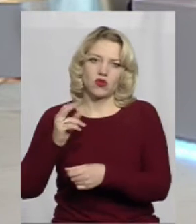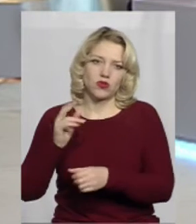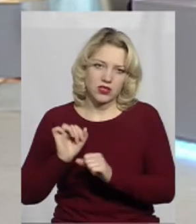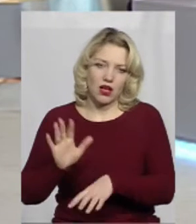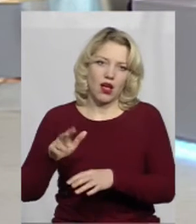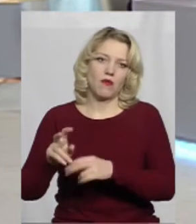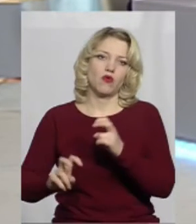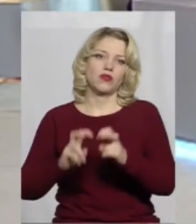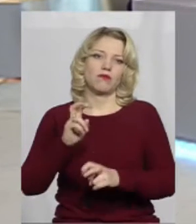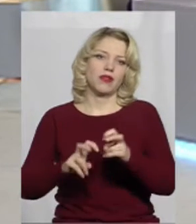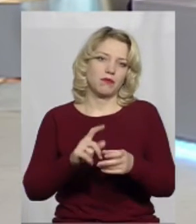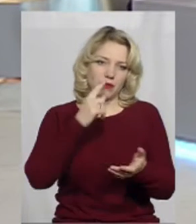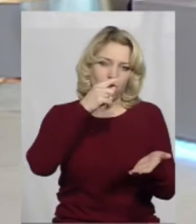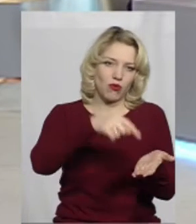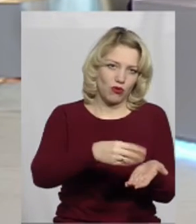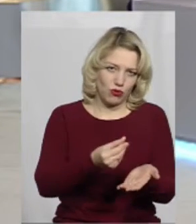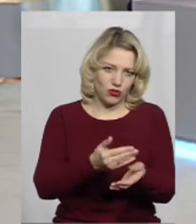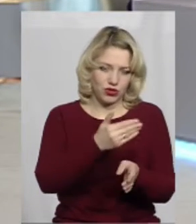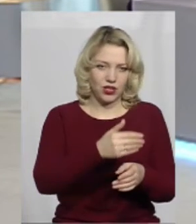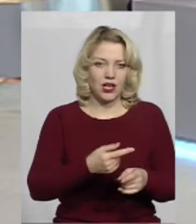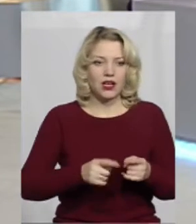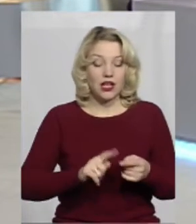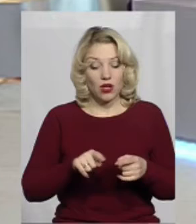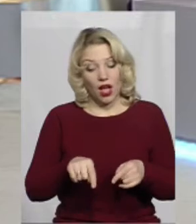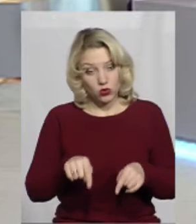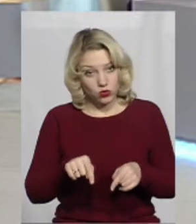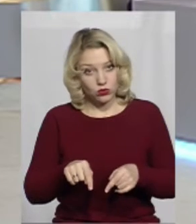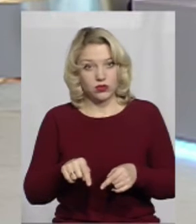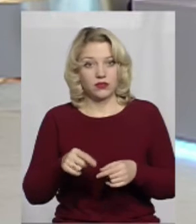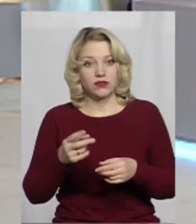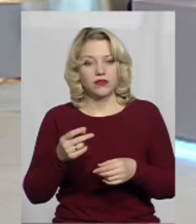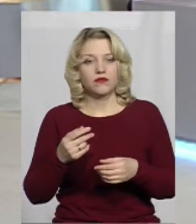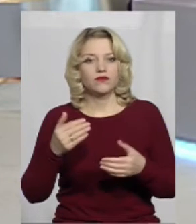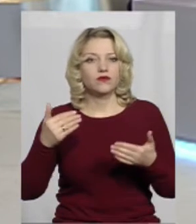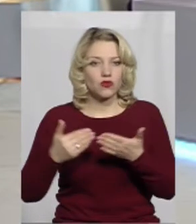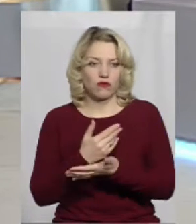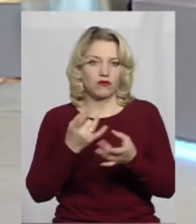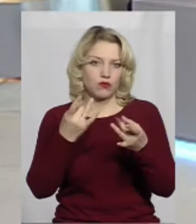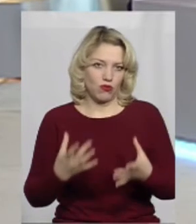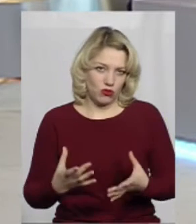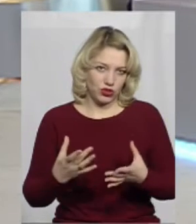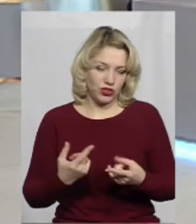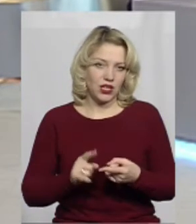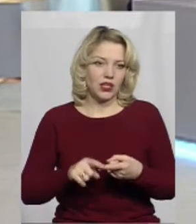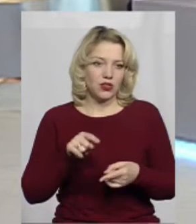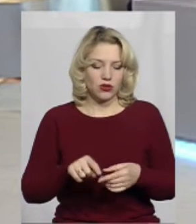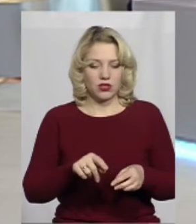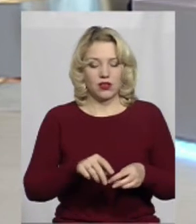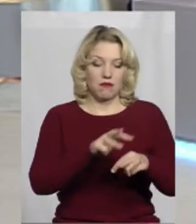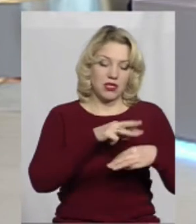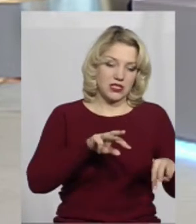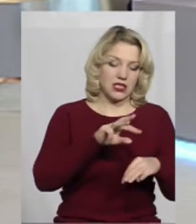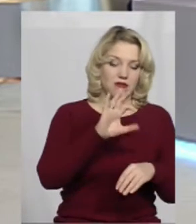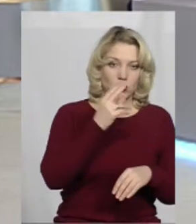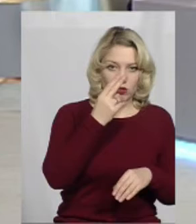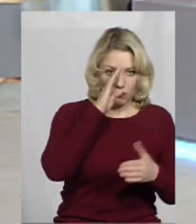підприємств, які надають житлову комунальні послуги. Тут безпосередньо спрощений механізм, відповідно, управління місцеве, Міністерство соціальної